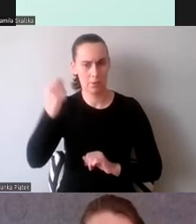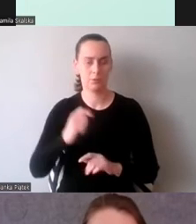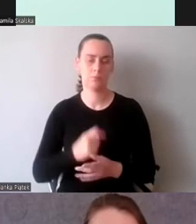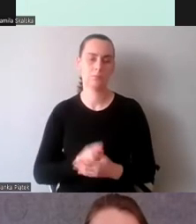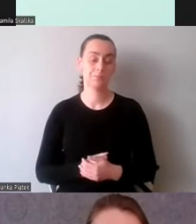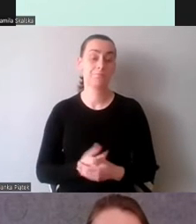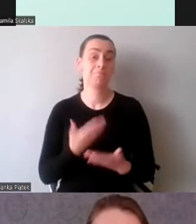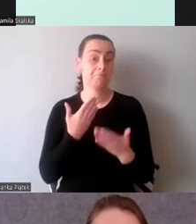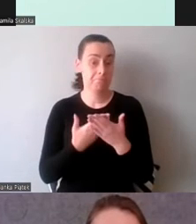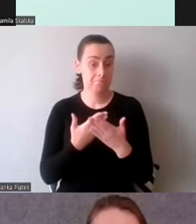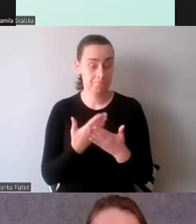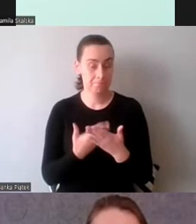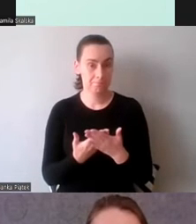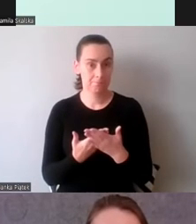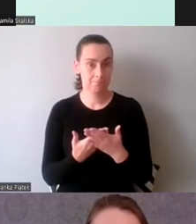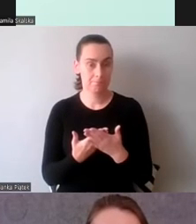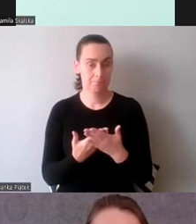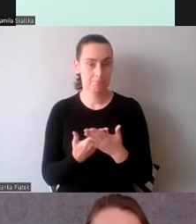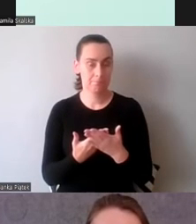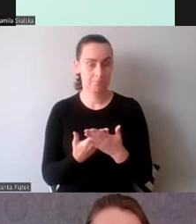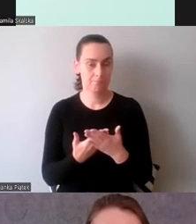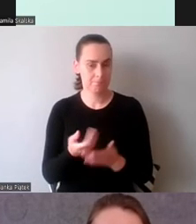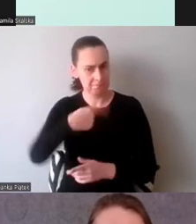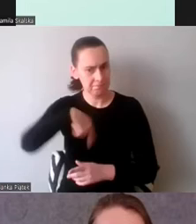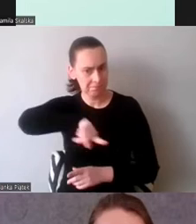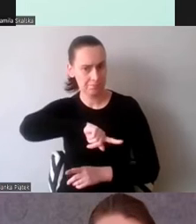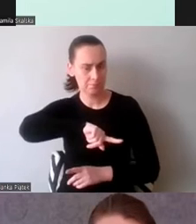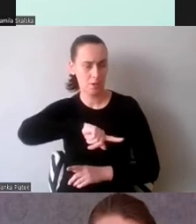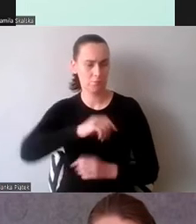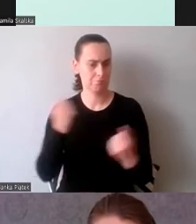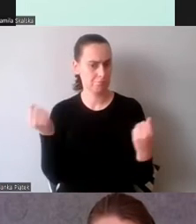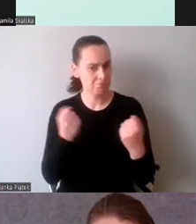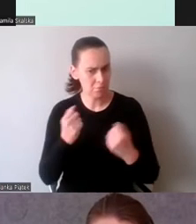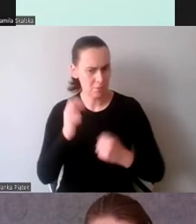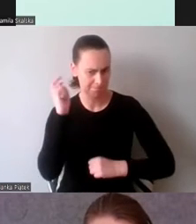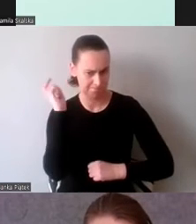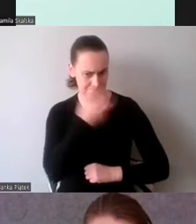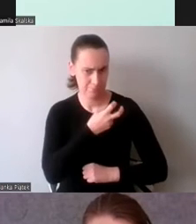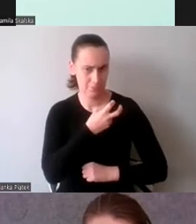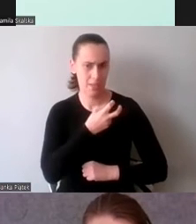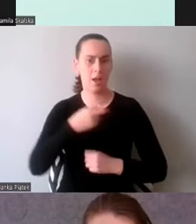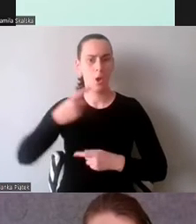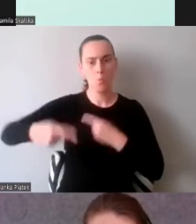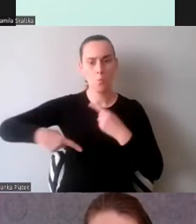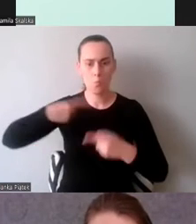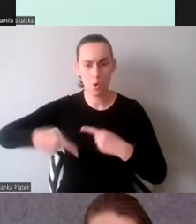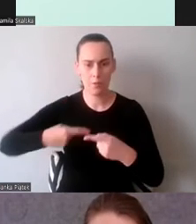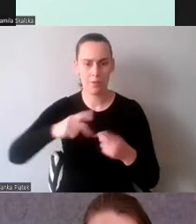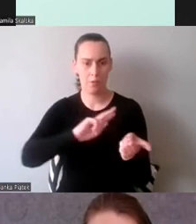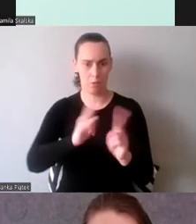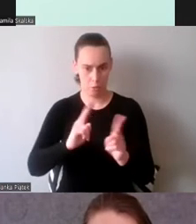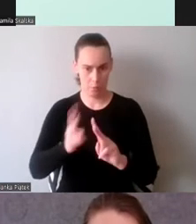Stąd bardzo zainteresował nas proces monitorowania.